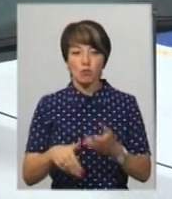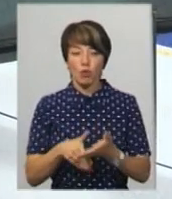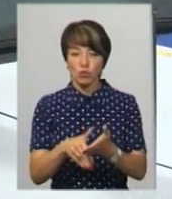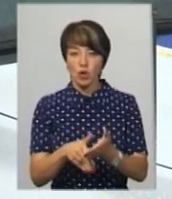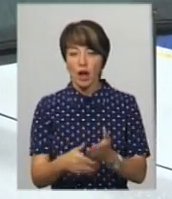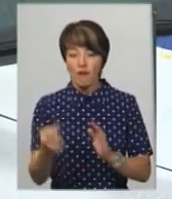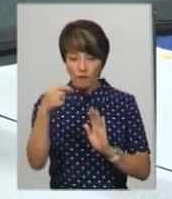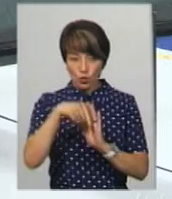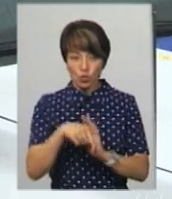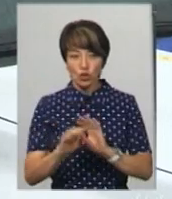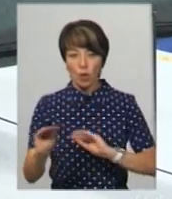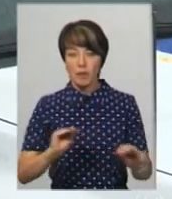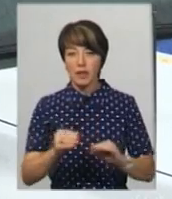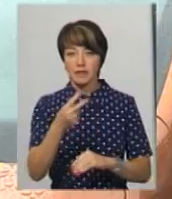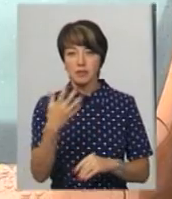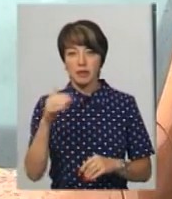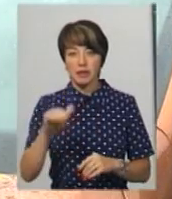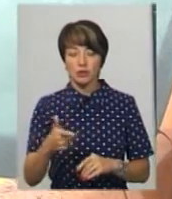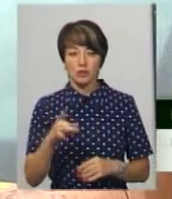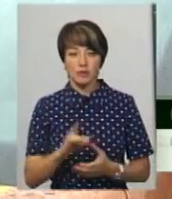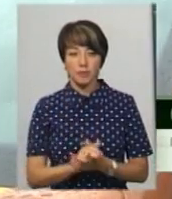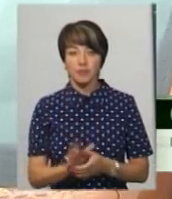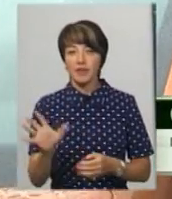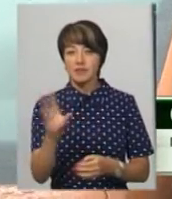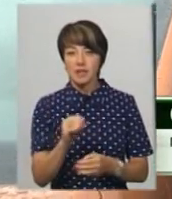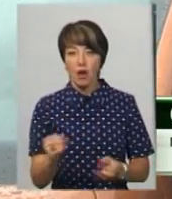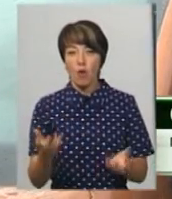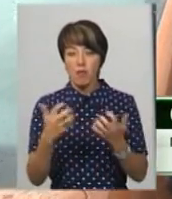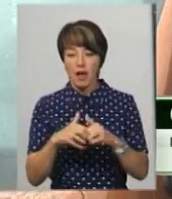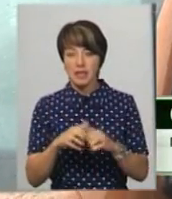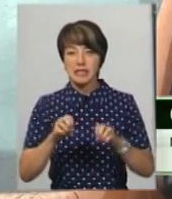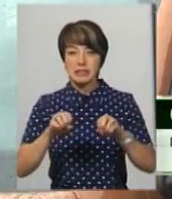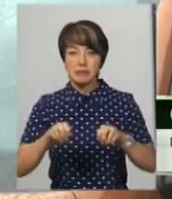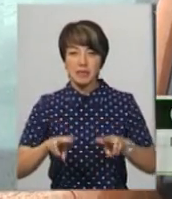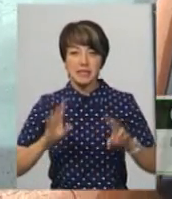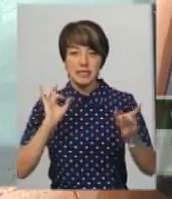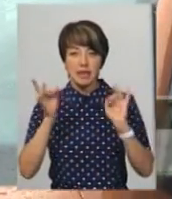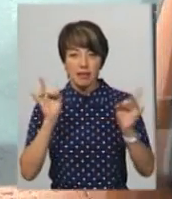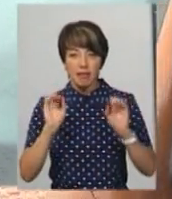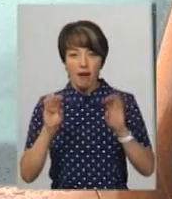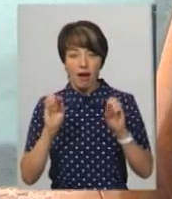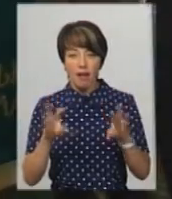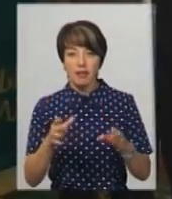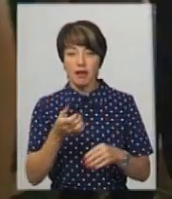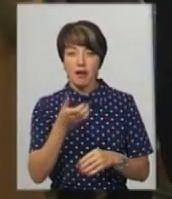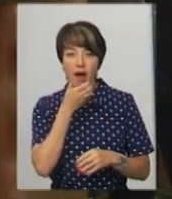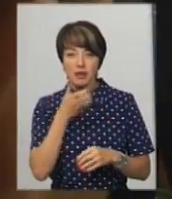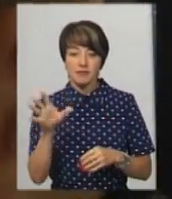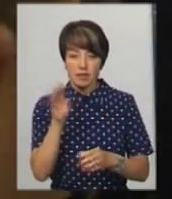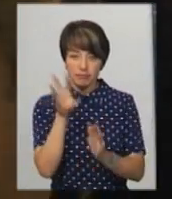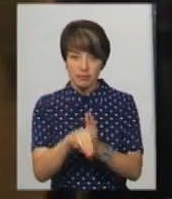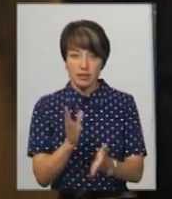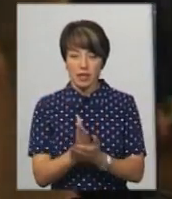Внутрішнє обладнання коштує 25 тисяч гривень. Там все обладнане, спецсигнали, рації, все, що потрібно для служби, все в ній знаходиться. Офіцера